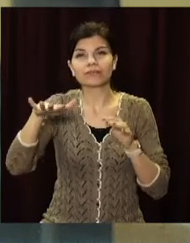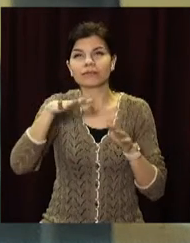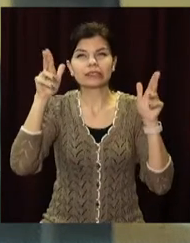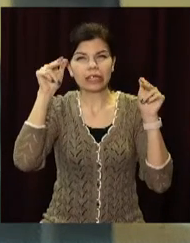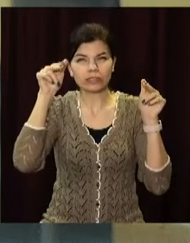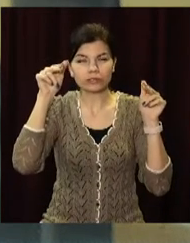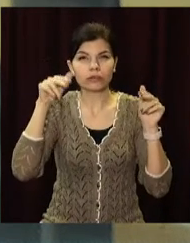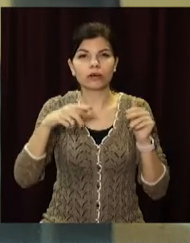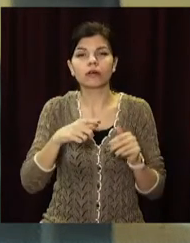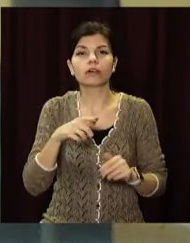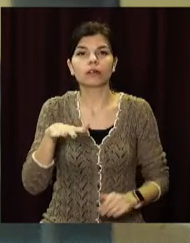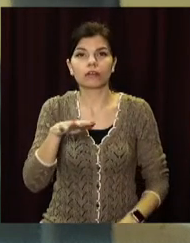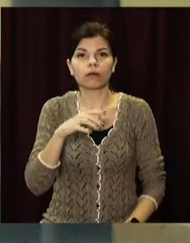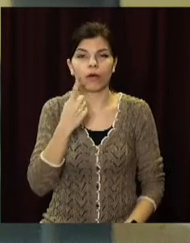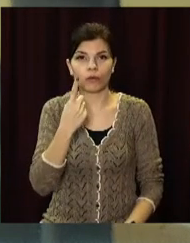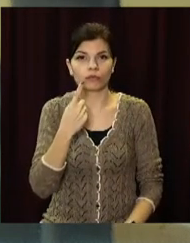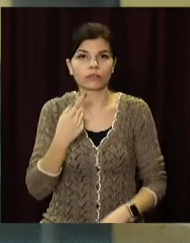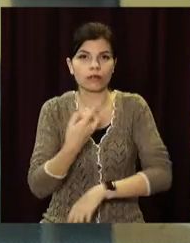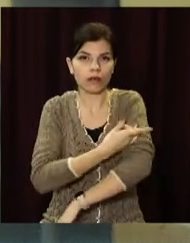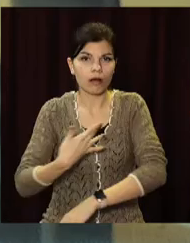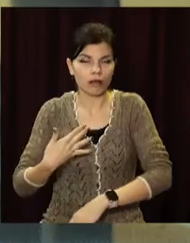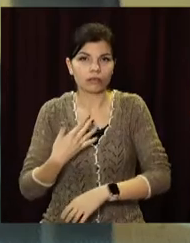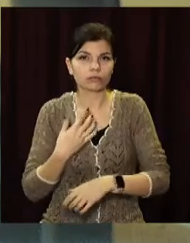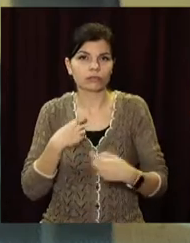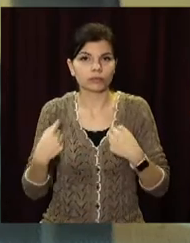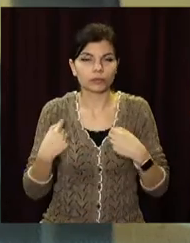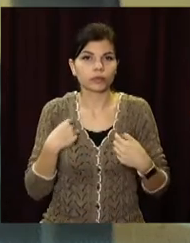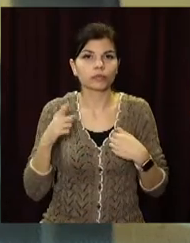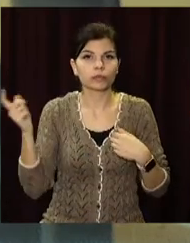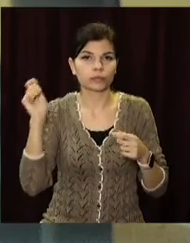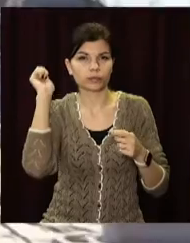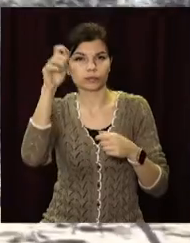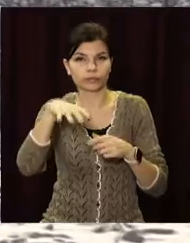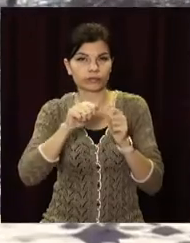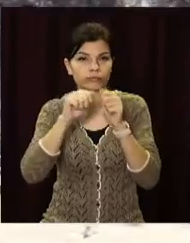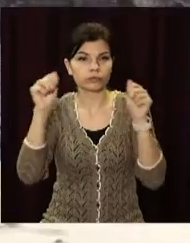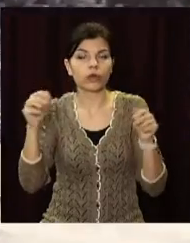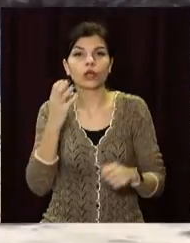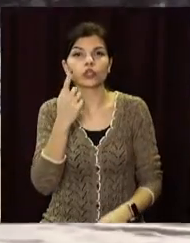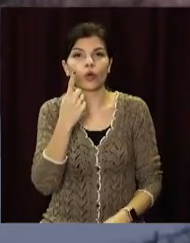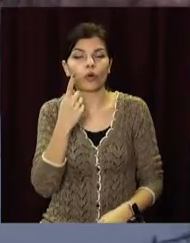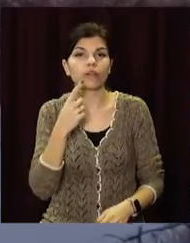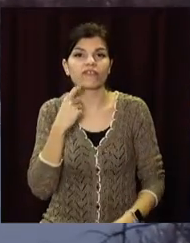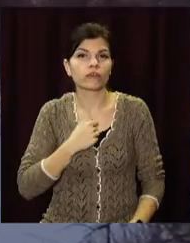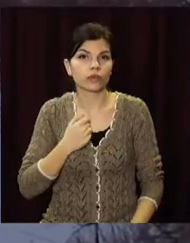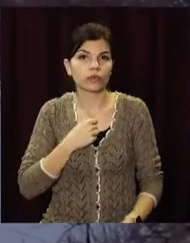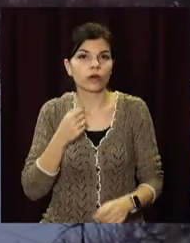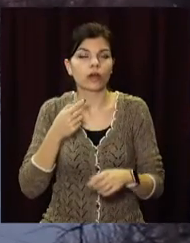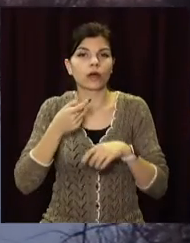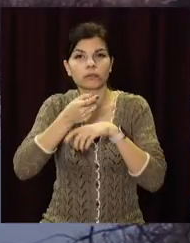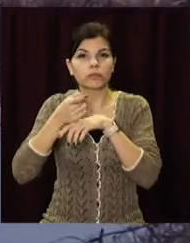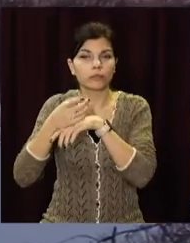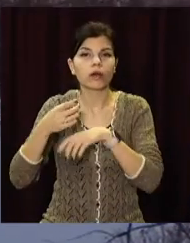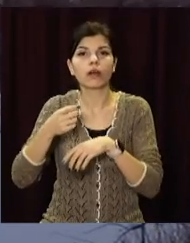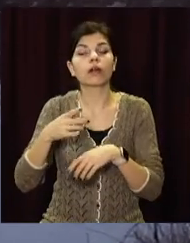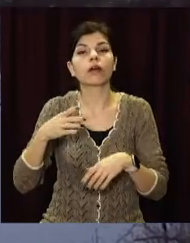один солдат отримав осколкові поранення внаслідок ворожого обстрілу гранатометами. Ще один боєць загинув в результаті обстрілів у районі